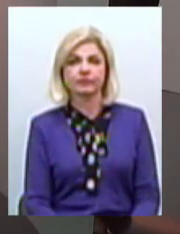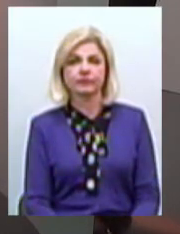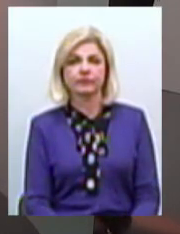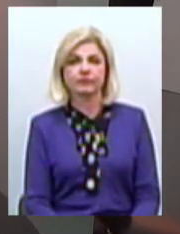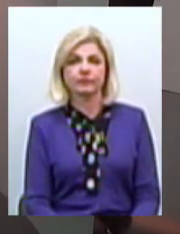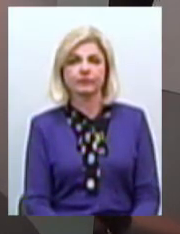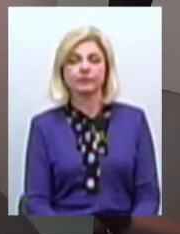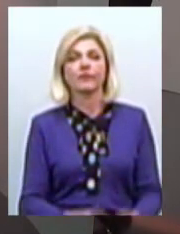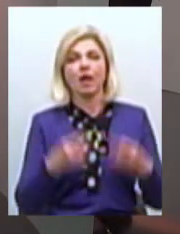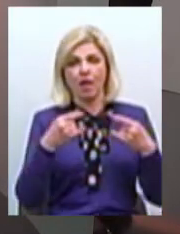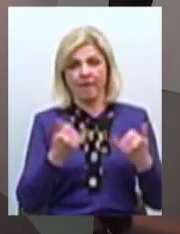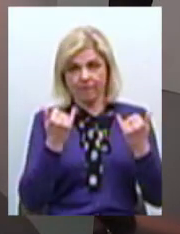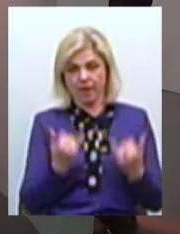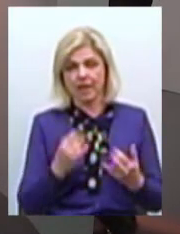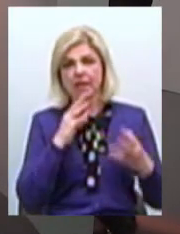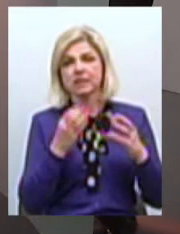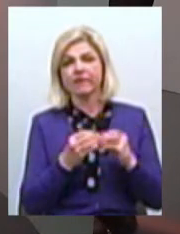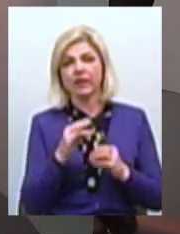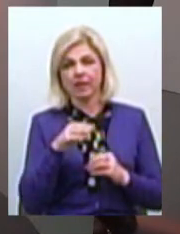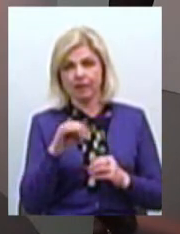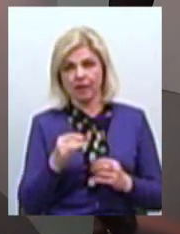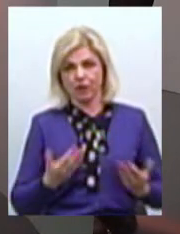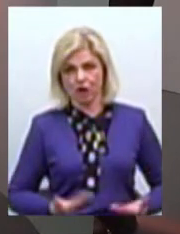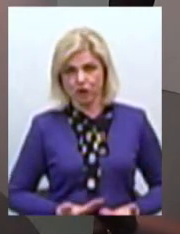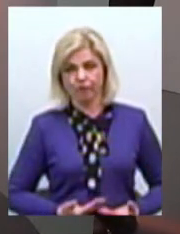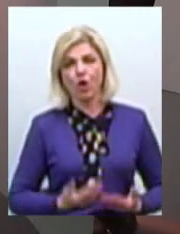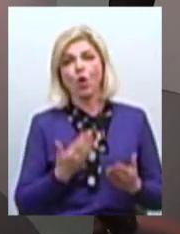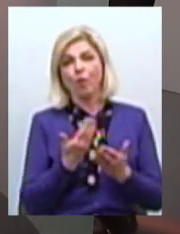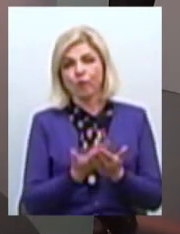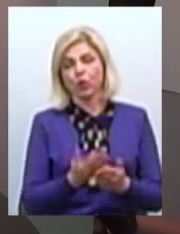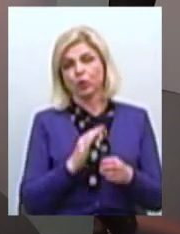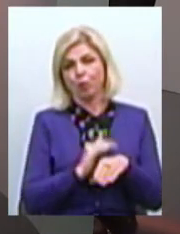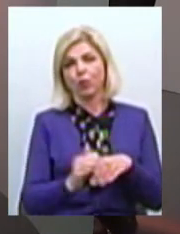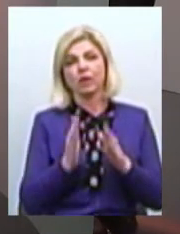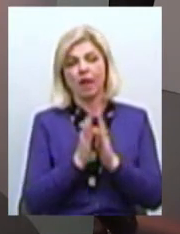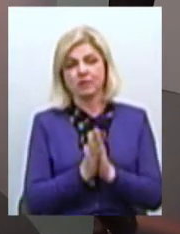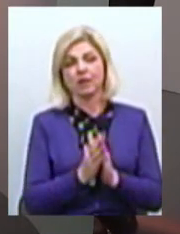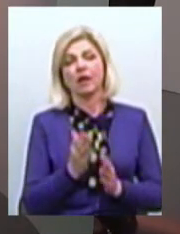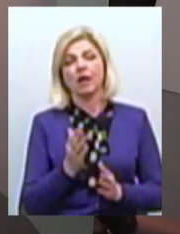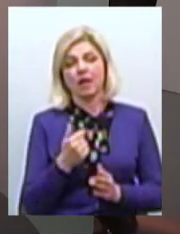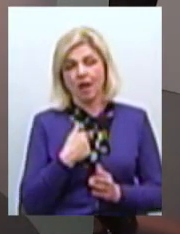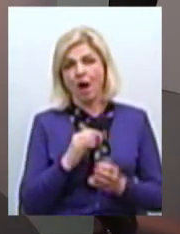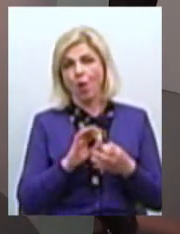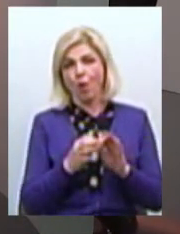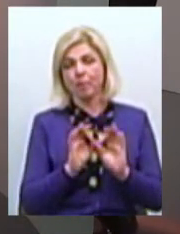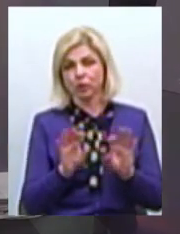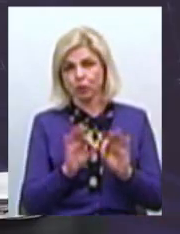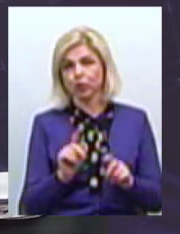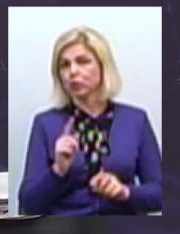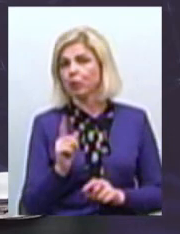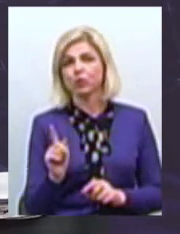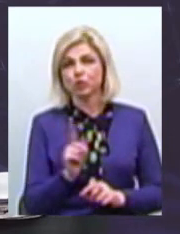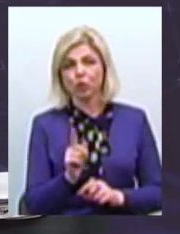В прямому ефірі звідти наживо Отже, будь ласка, якщо хочете прокоментувати, дуже стисно, потім запитання Тому що